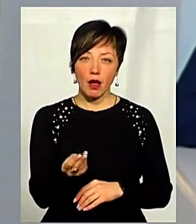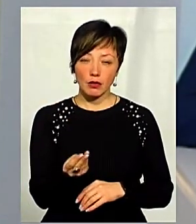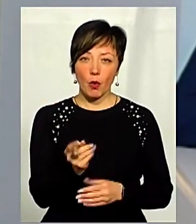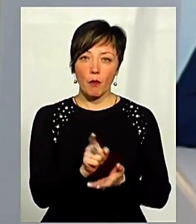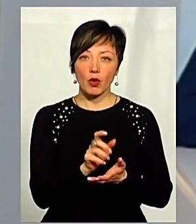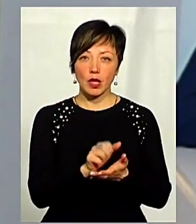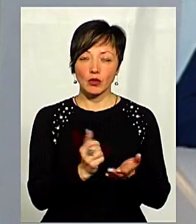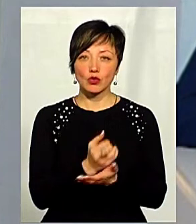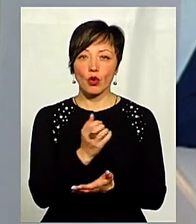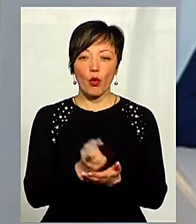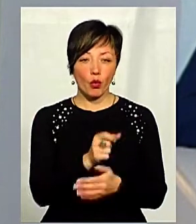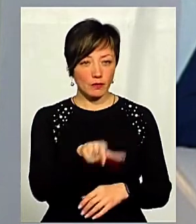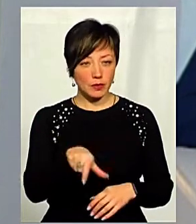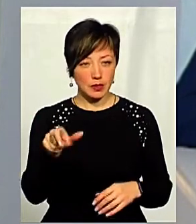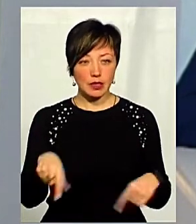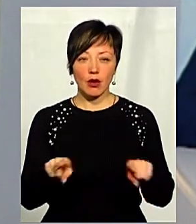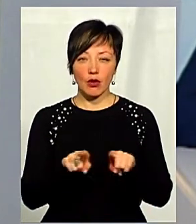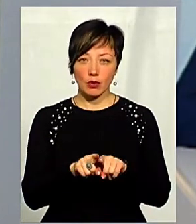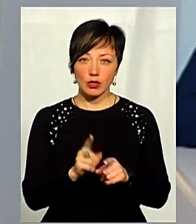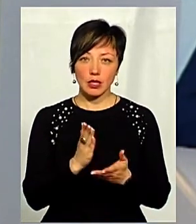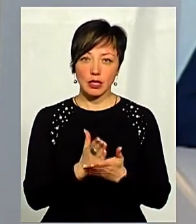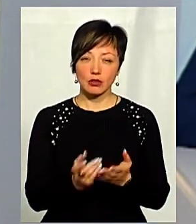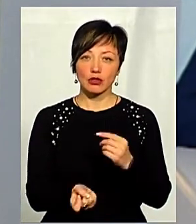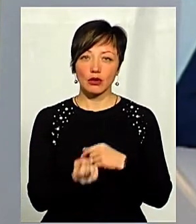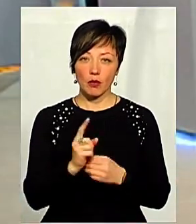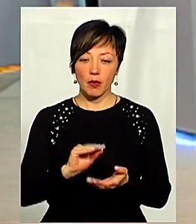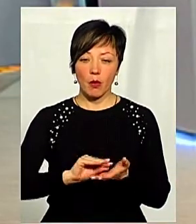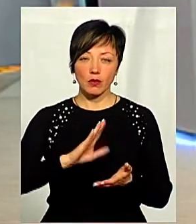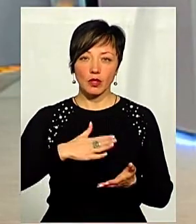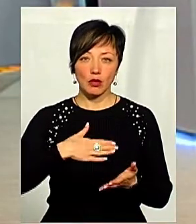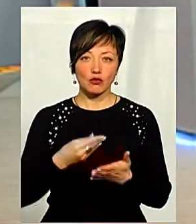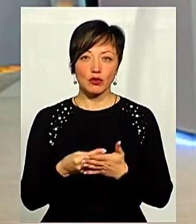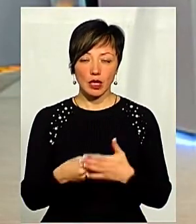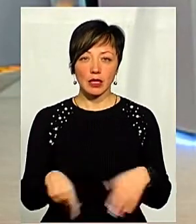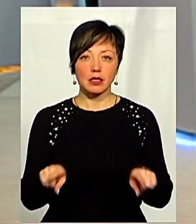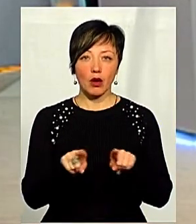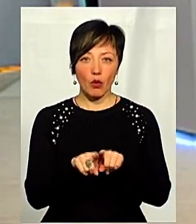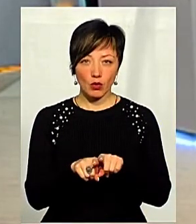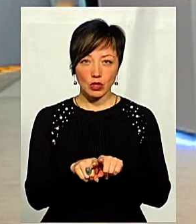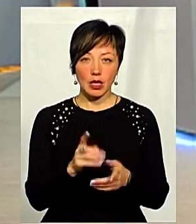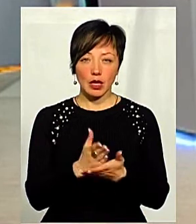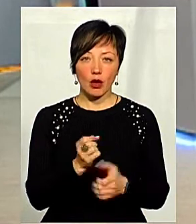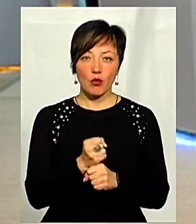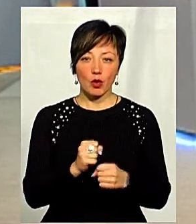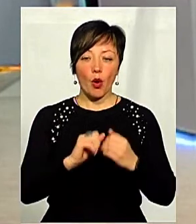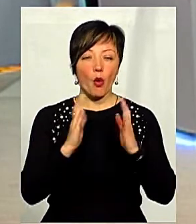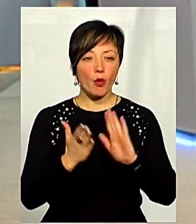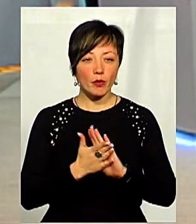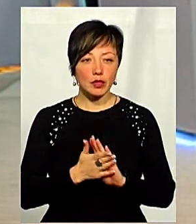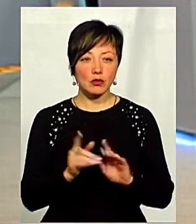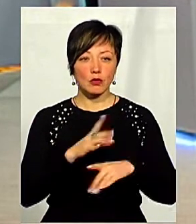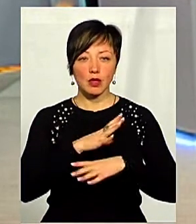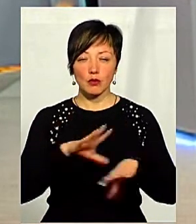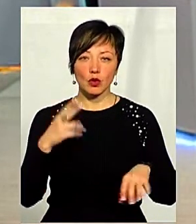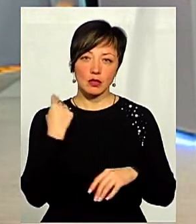податку з доходів фізичних осіб, що також є одним з джерелом наповненості нашого бюджету. Тут також є робота комплексна з тим, щоб не